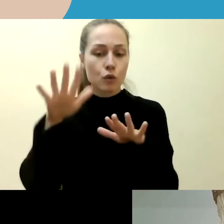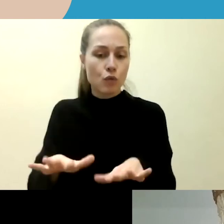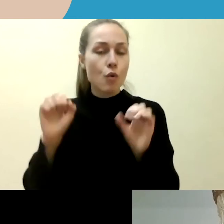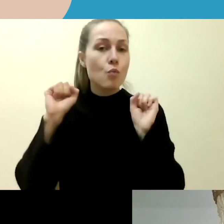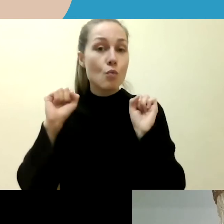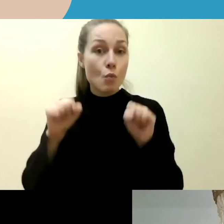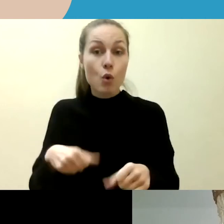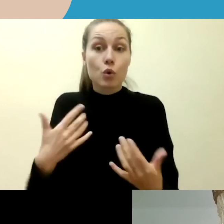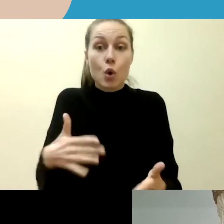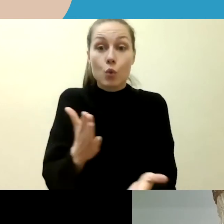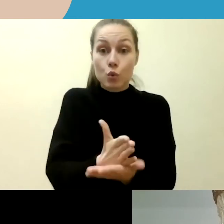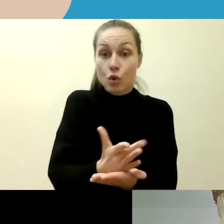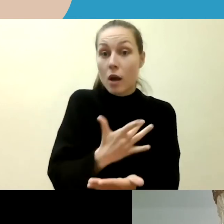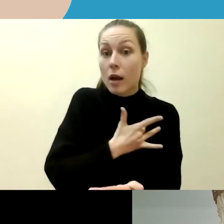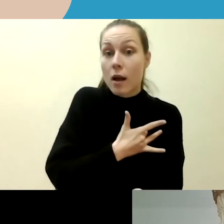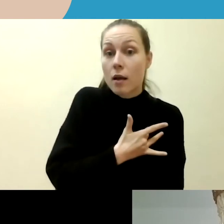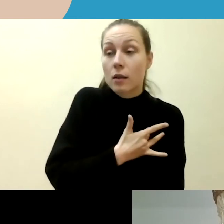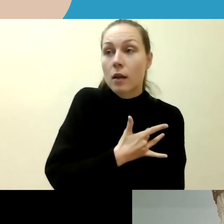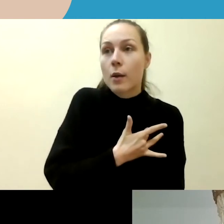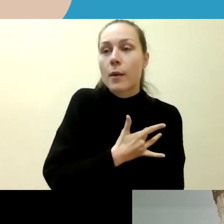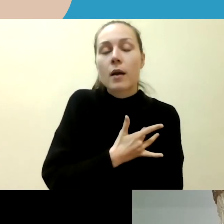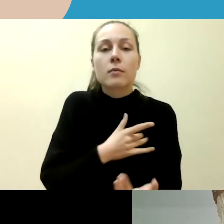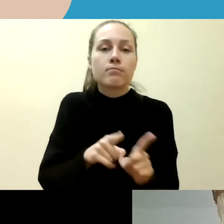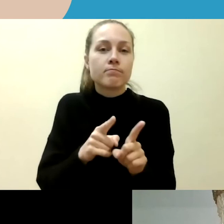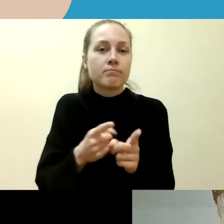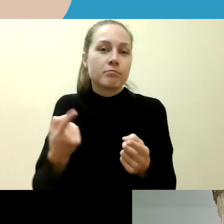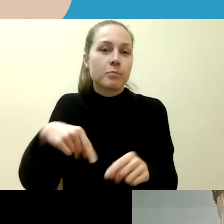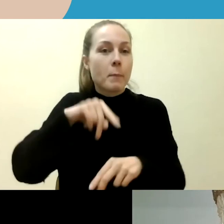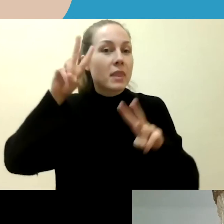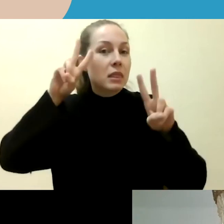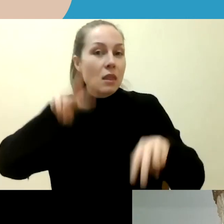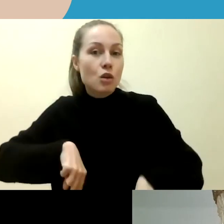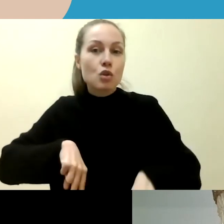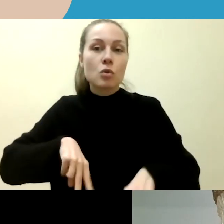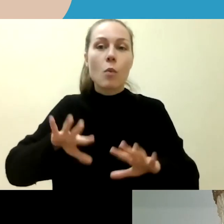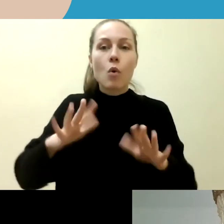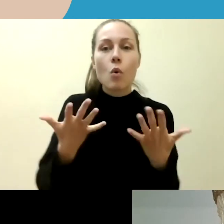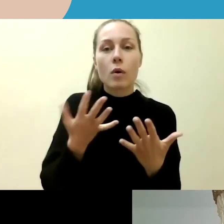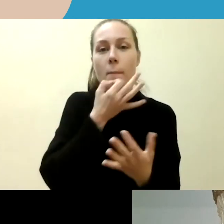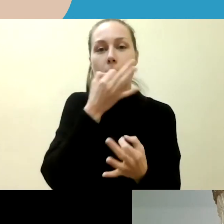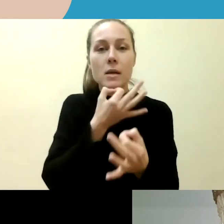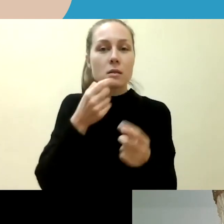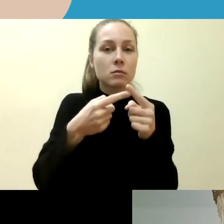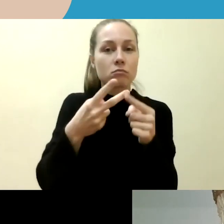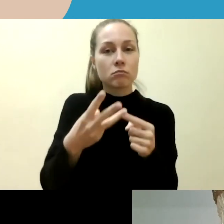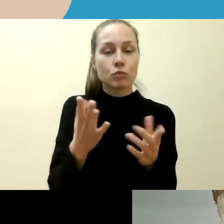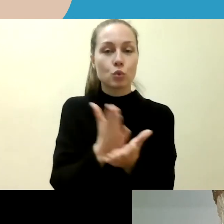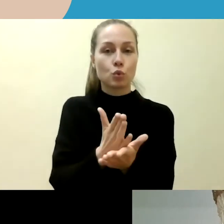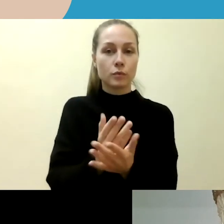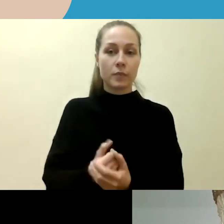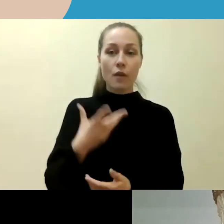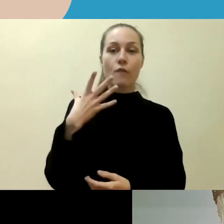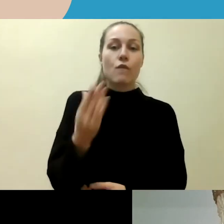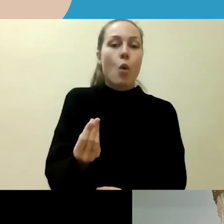įgyvendinti, apie kuriuos galbūt ne tie garsiai žinome. Kokius juos galbūt įskirtumėte iš savo kaip